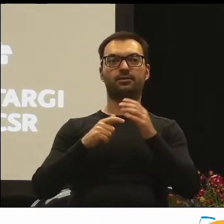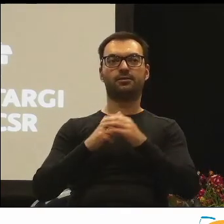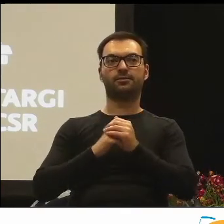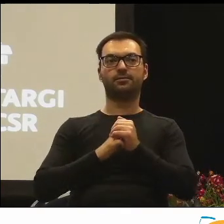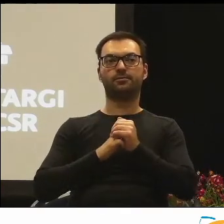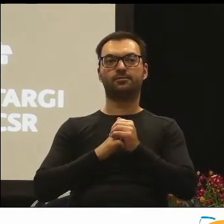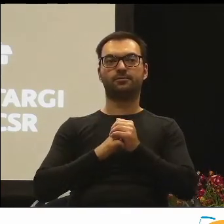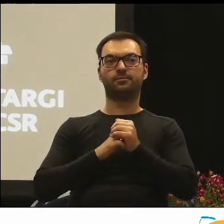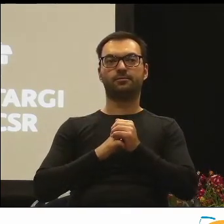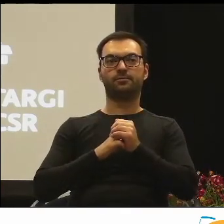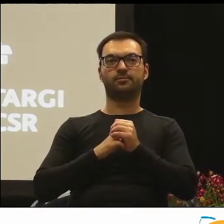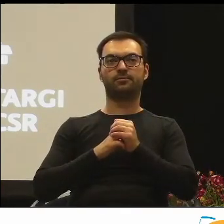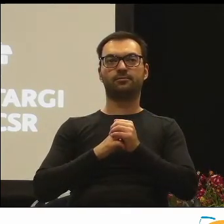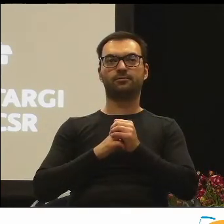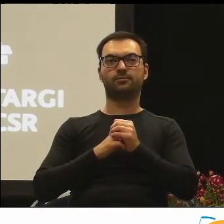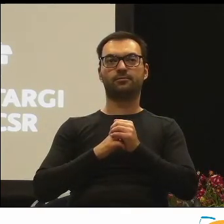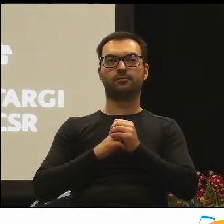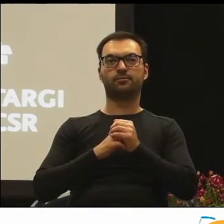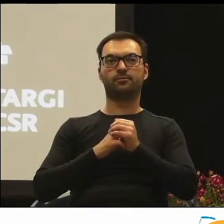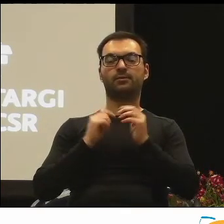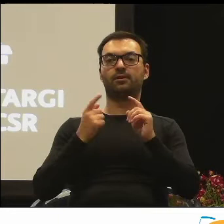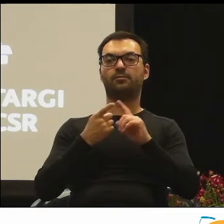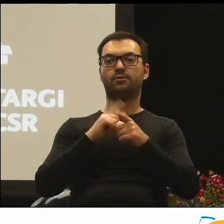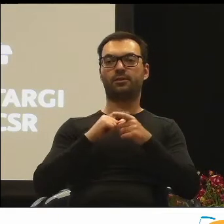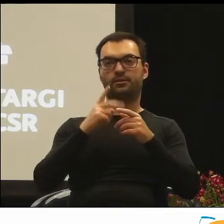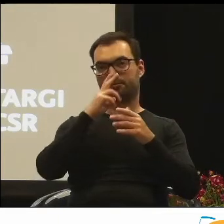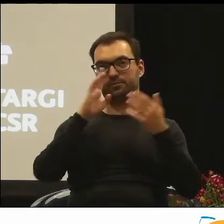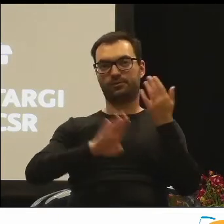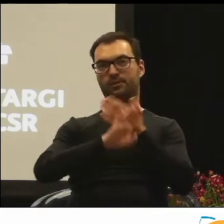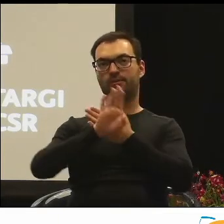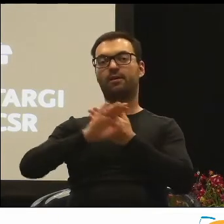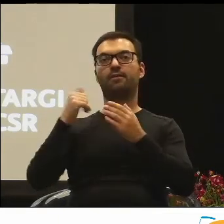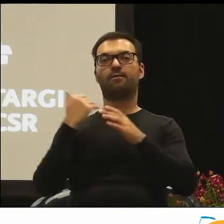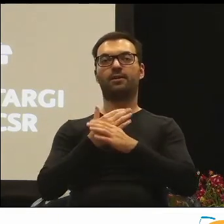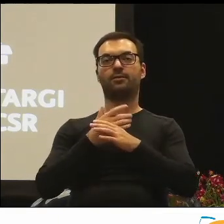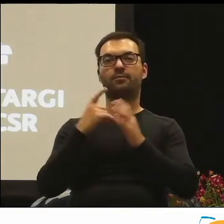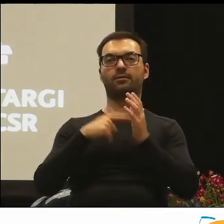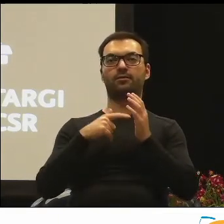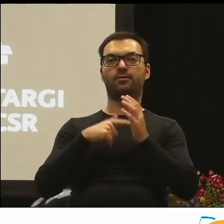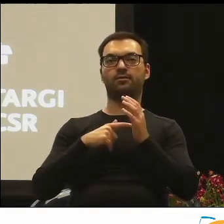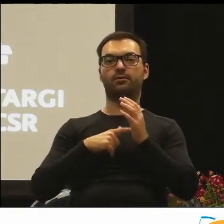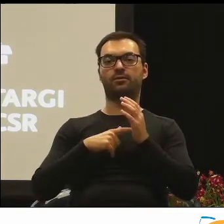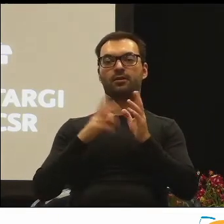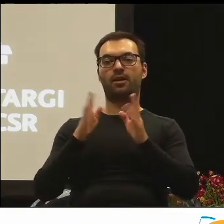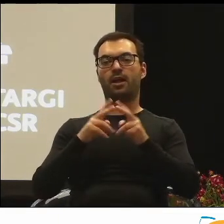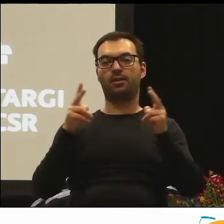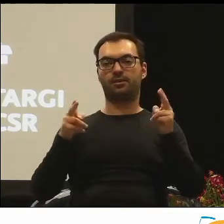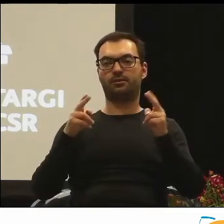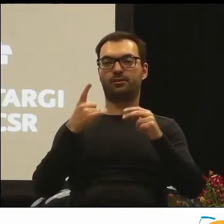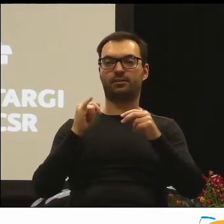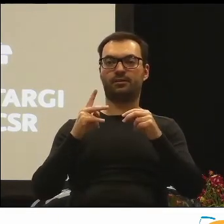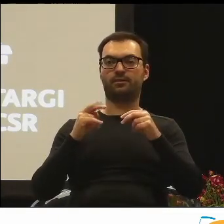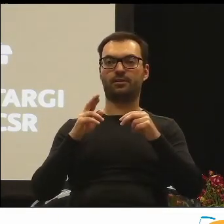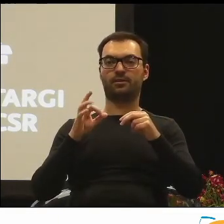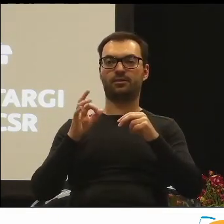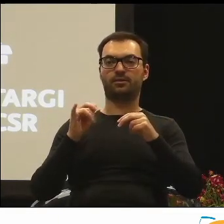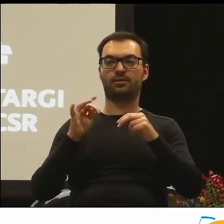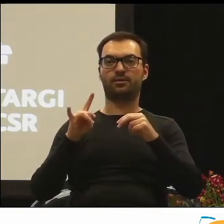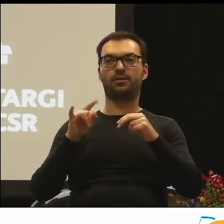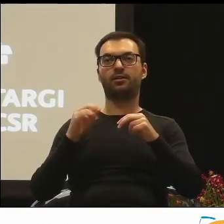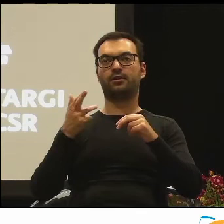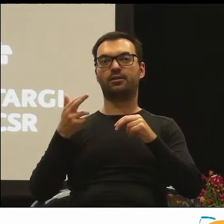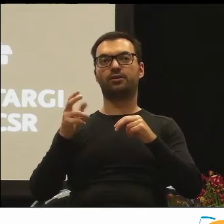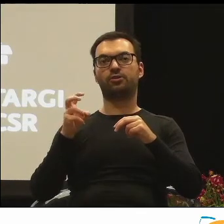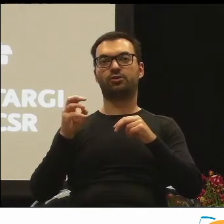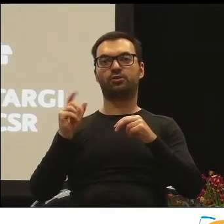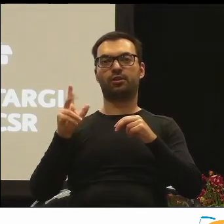pokrótce, zanim przedstawimy te firmy, które znalazły się w kolejnej edycji Badania Diversity Checkna